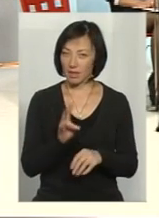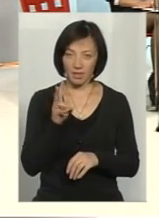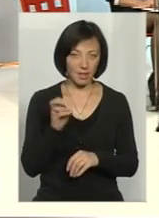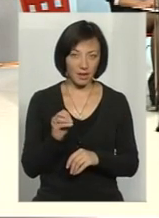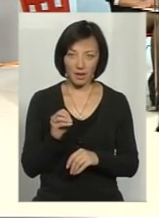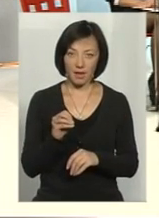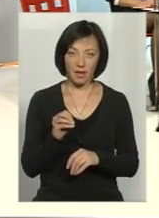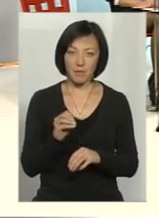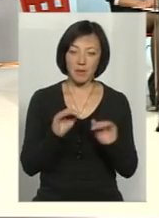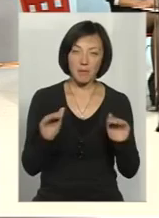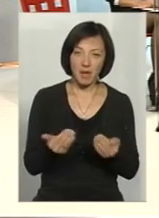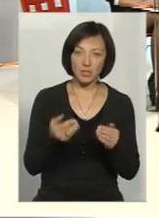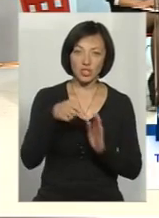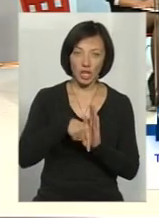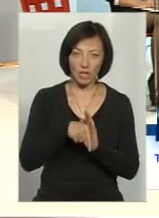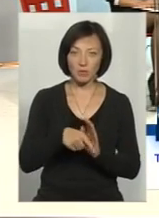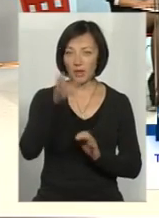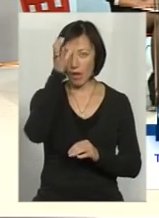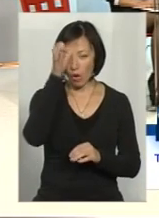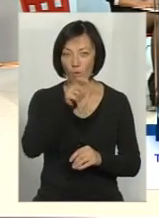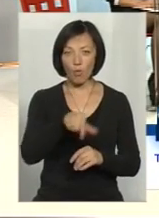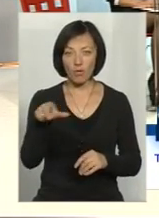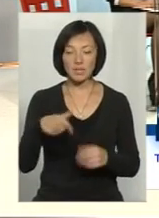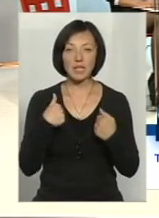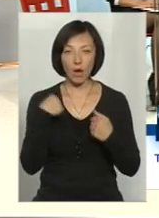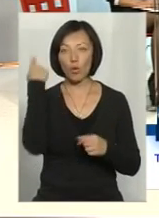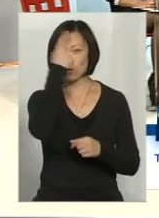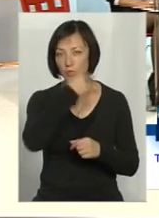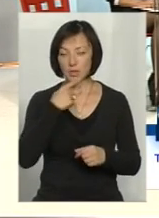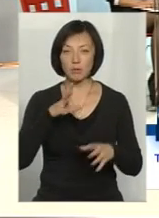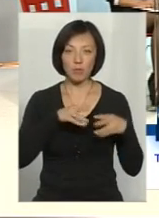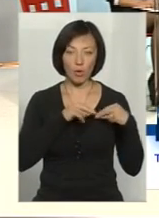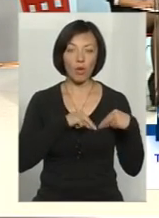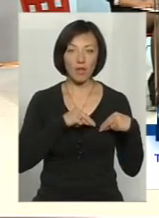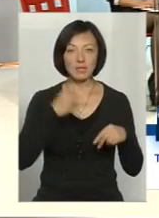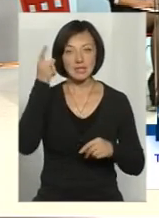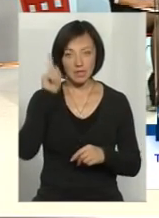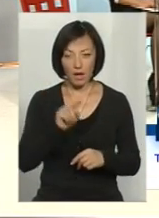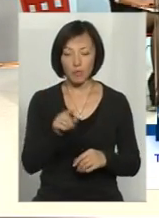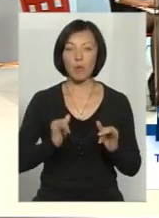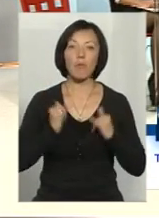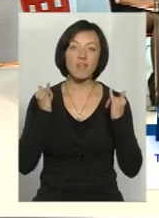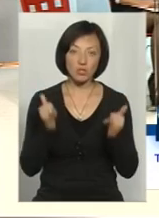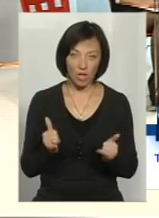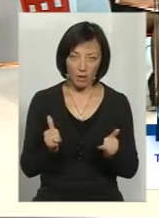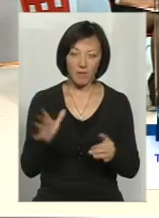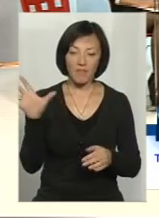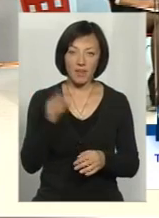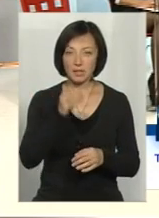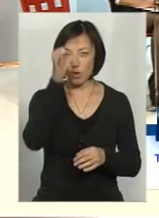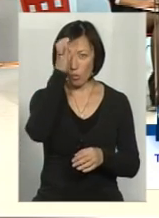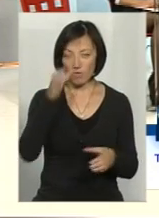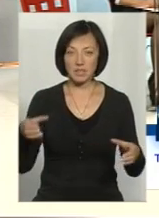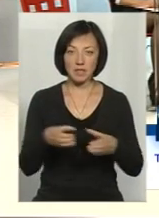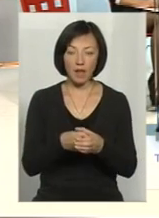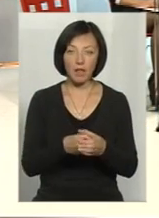применшує значимість тих науковців, і я особисто, і мої колеги, ми знаємо і поважаємо весь науковий